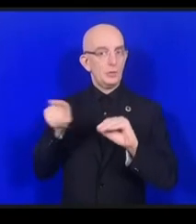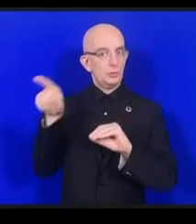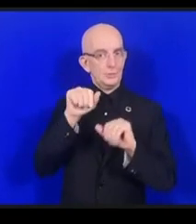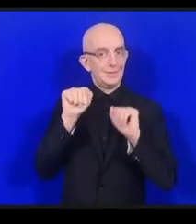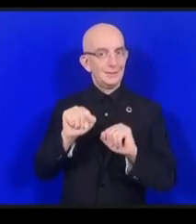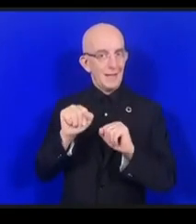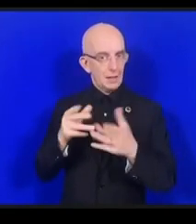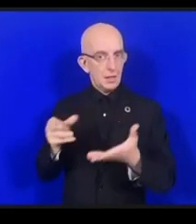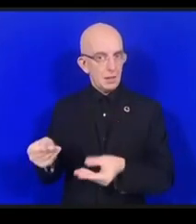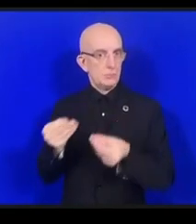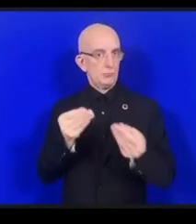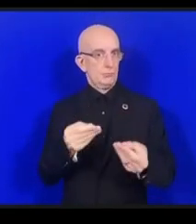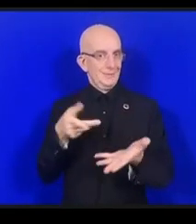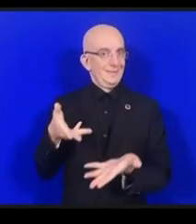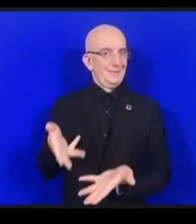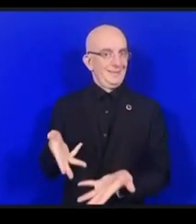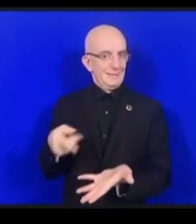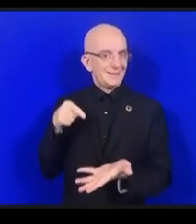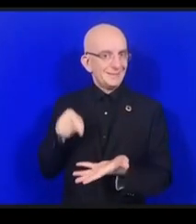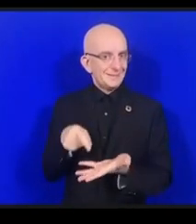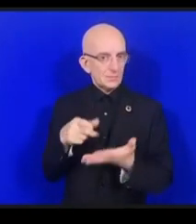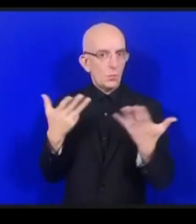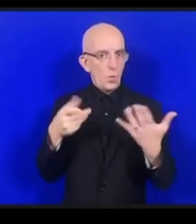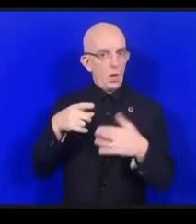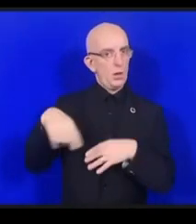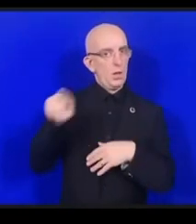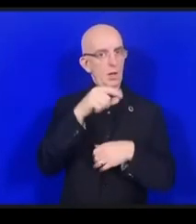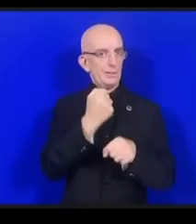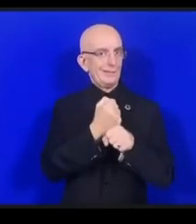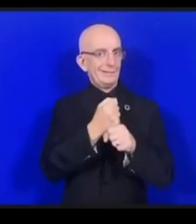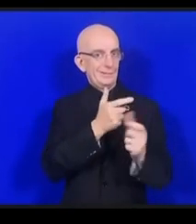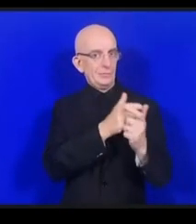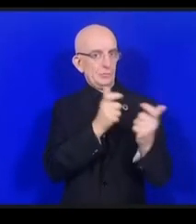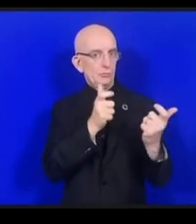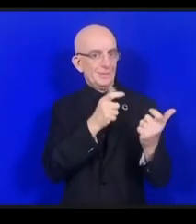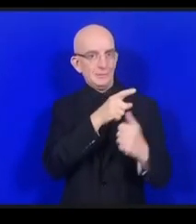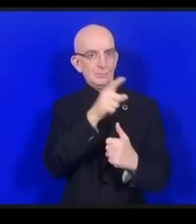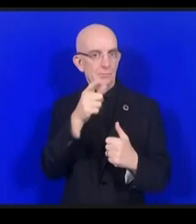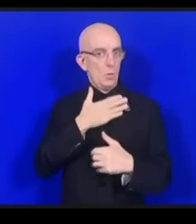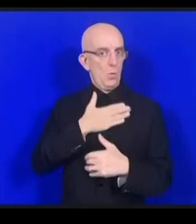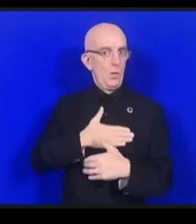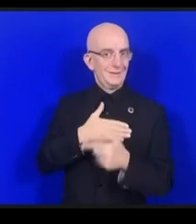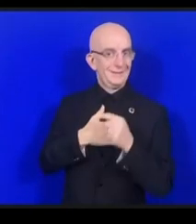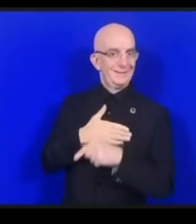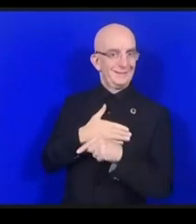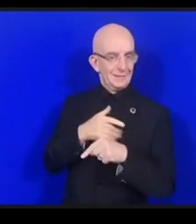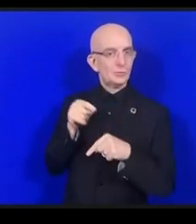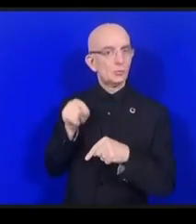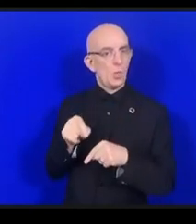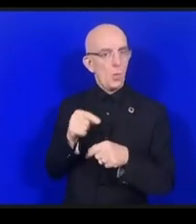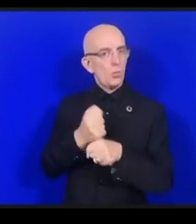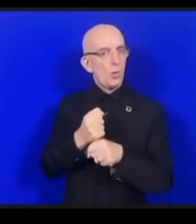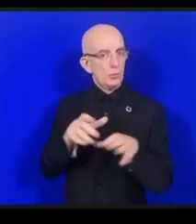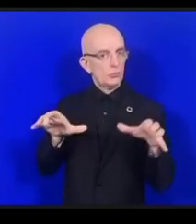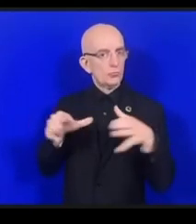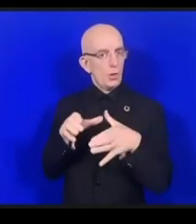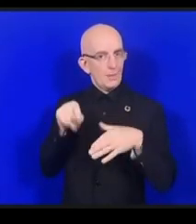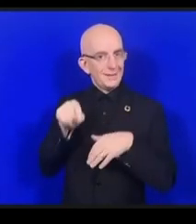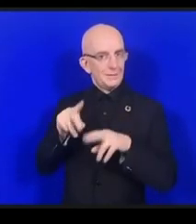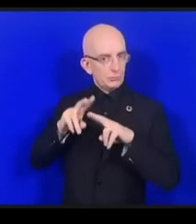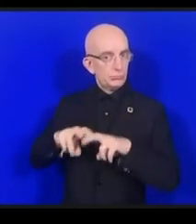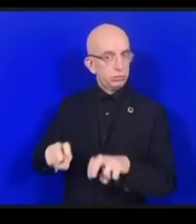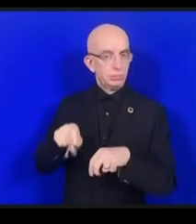nous avons un autre groupe de travail qui est important pour les moteurs des normes c'est-à-dire les